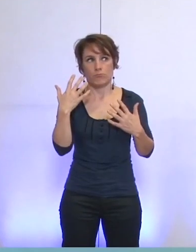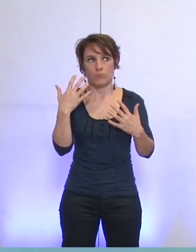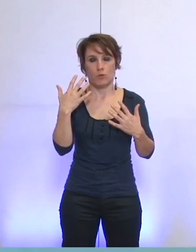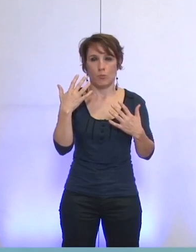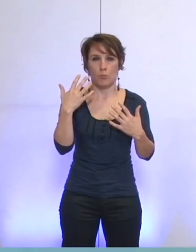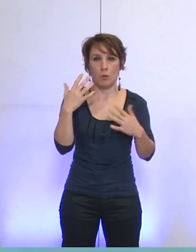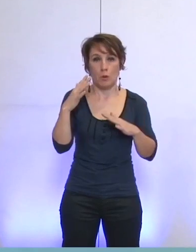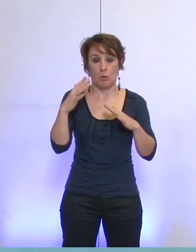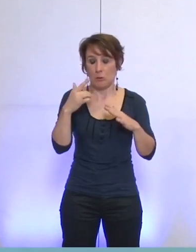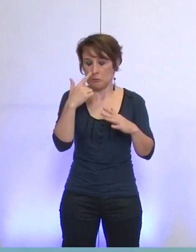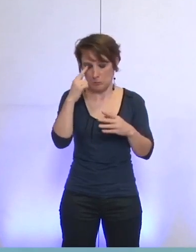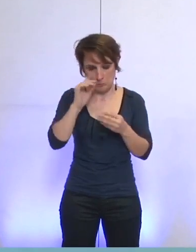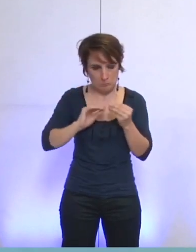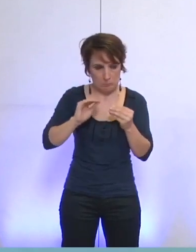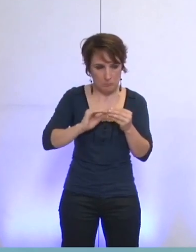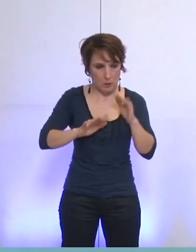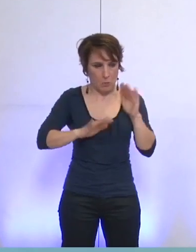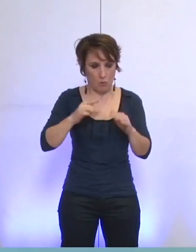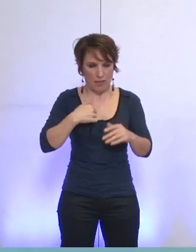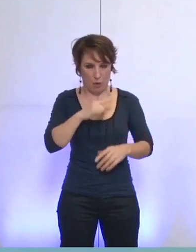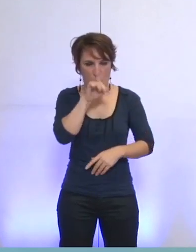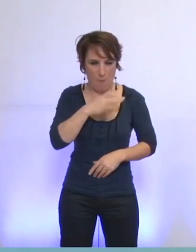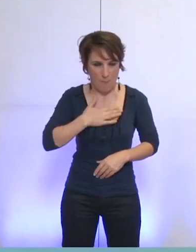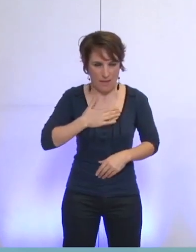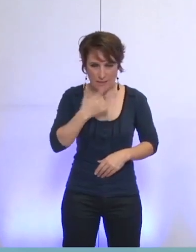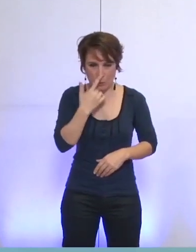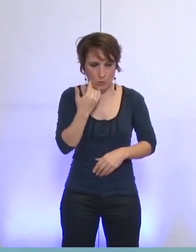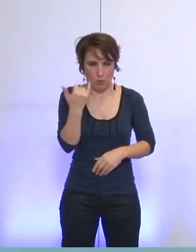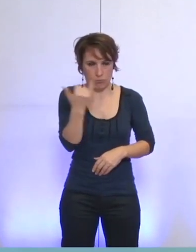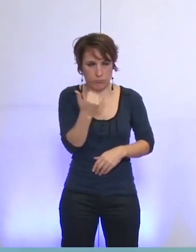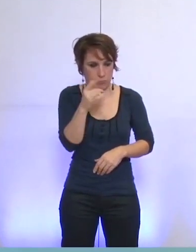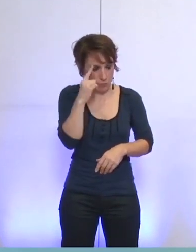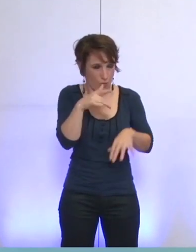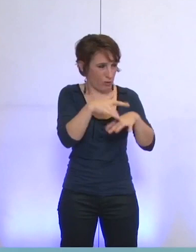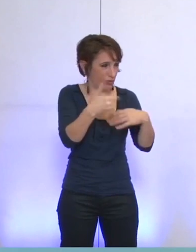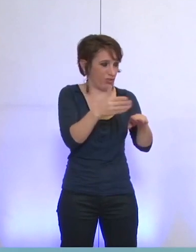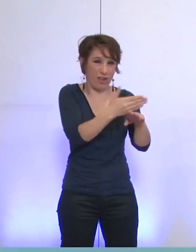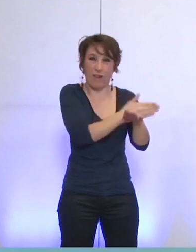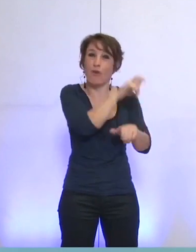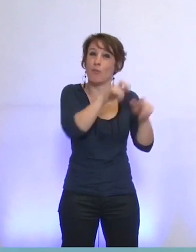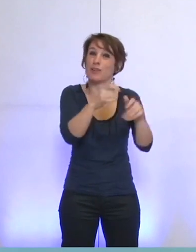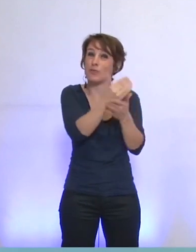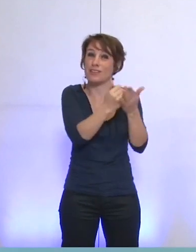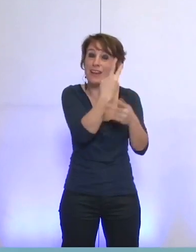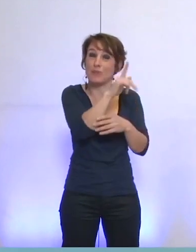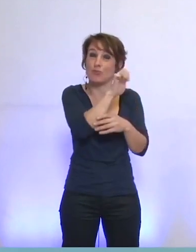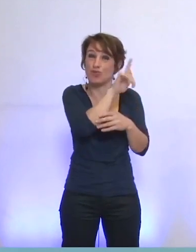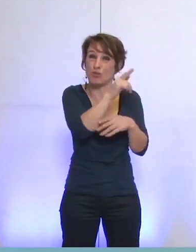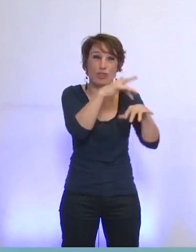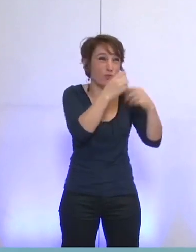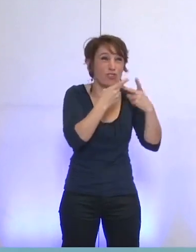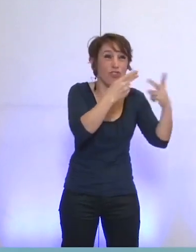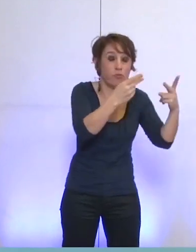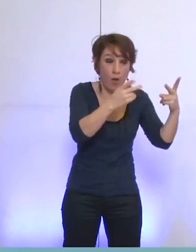exactement qu'elle ait déjà trouvé réponse, étant donné la question et les questions posées par le personnel de GOG à l'instant, mais comme il n'en est rien,